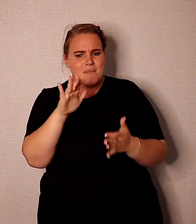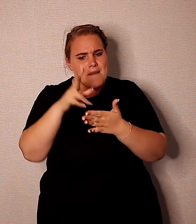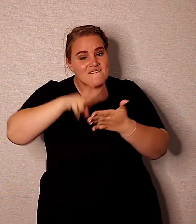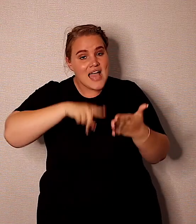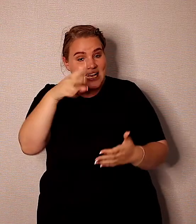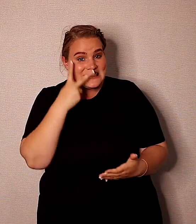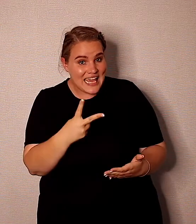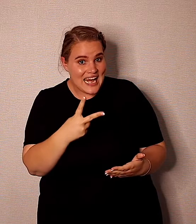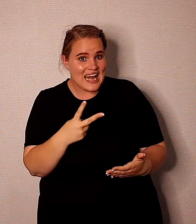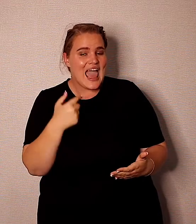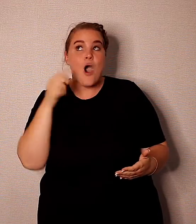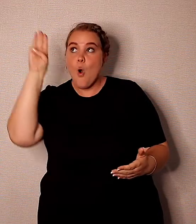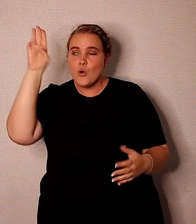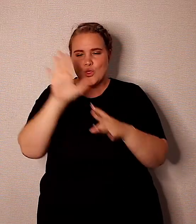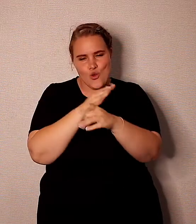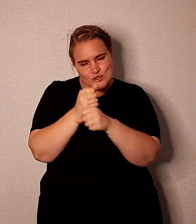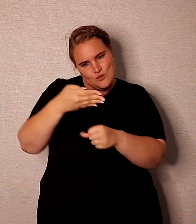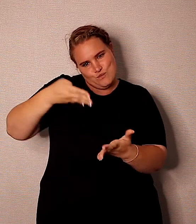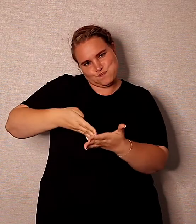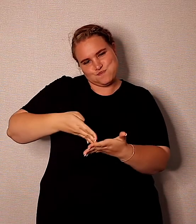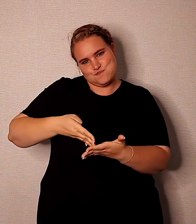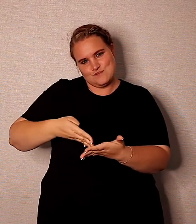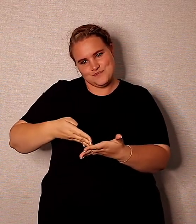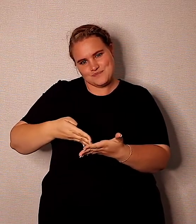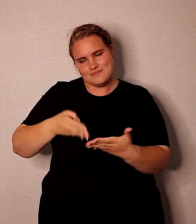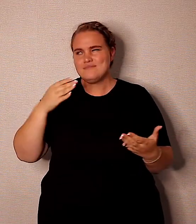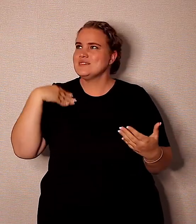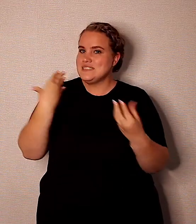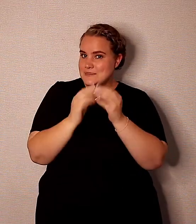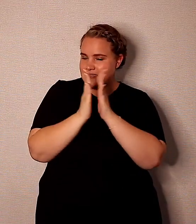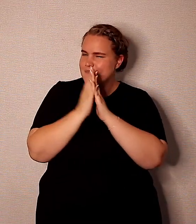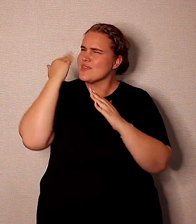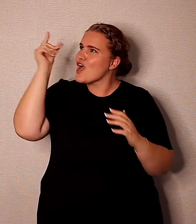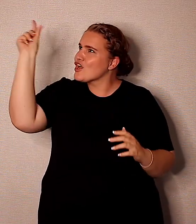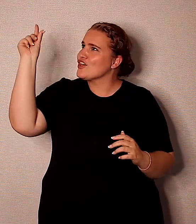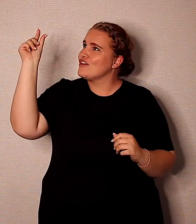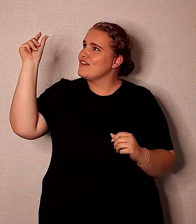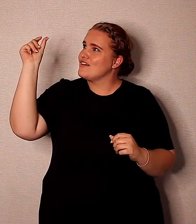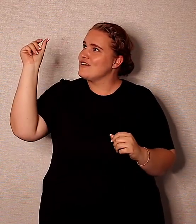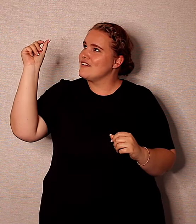wat jy in die skrif raak lees, ek is nog steeds by jou. Kom ons luid jou oor. Dank jy almachtige God.